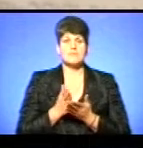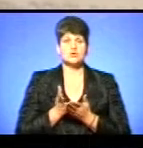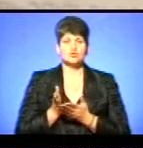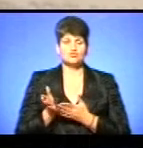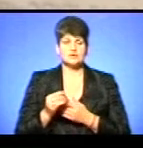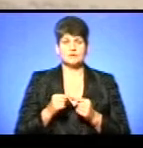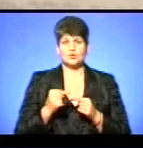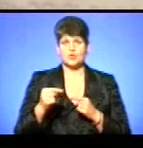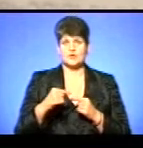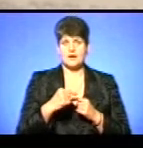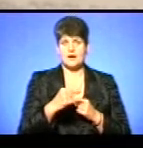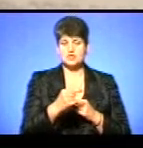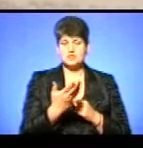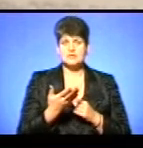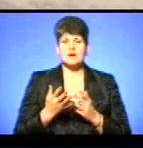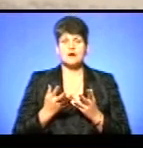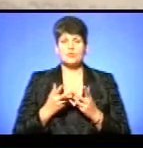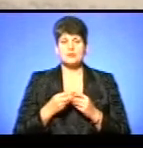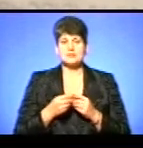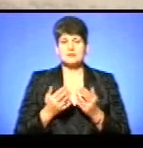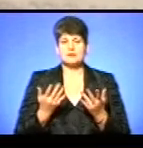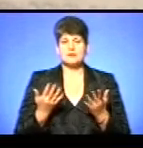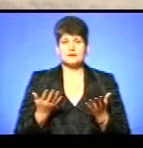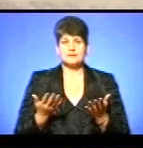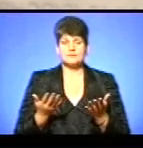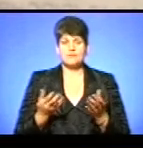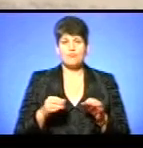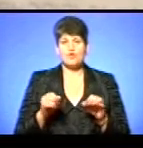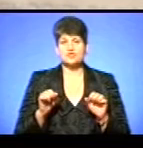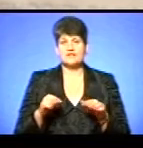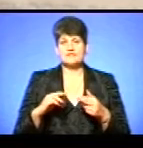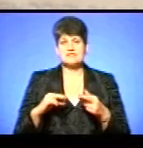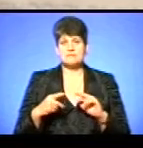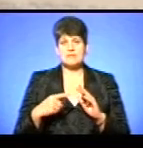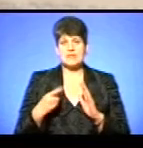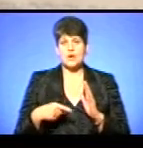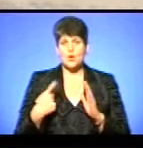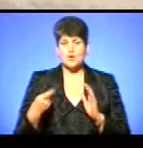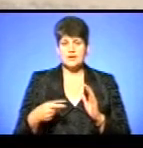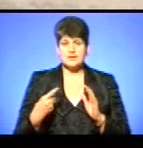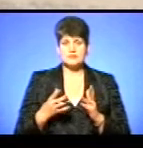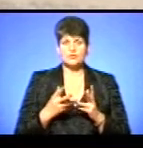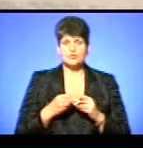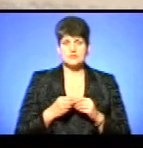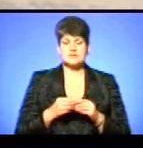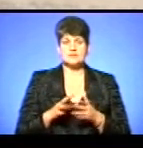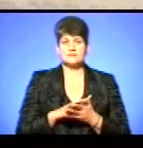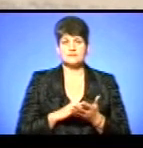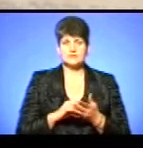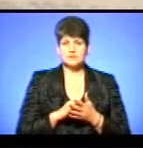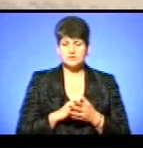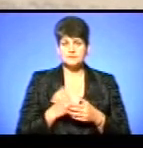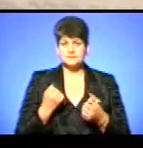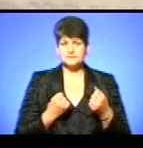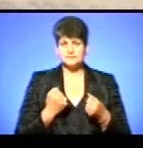протяжність. Розраховується кількість можливості заміни коліс, розраховується амортизація, розраховується